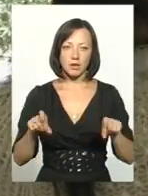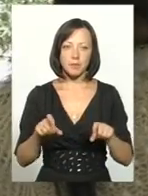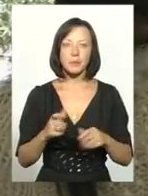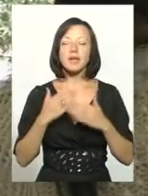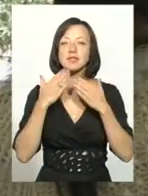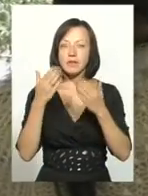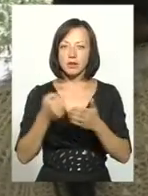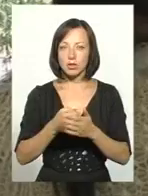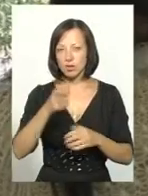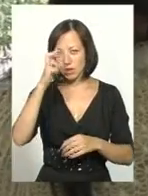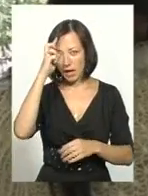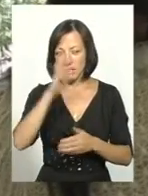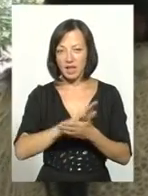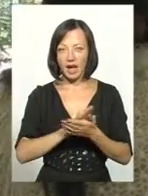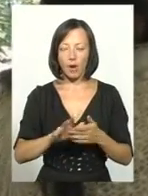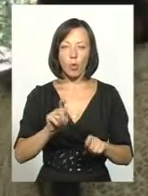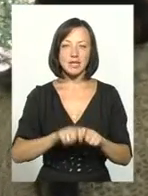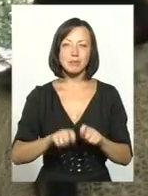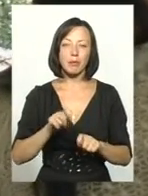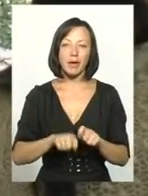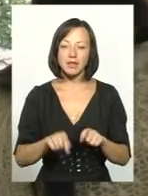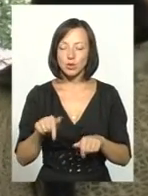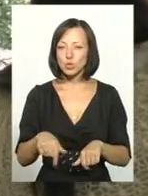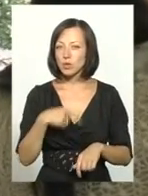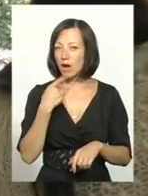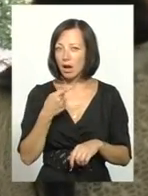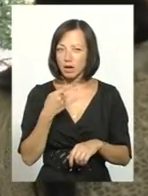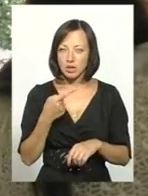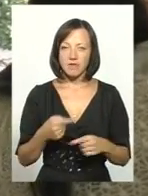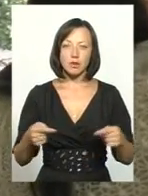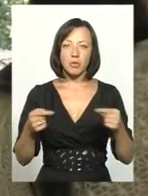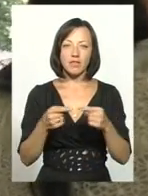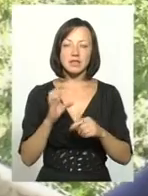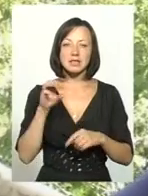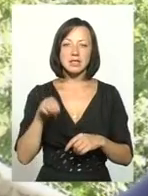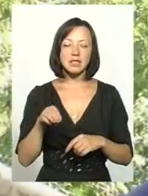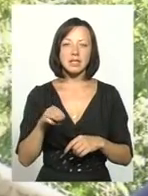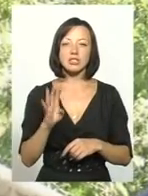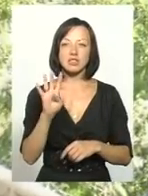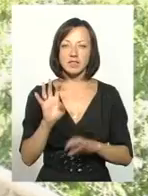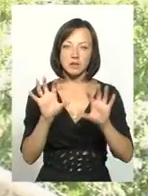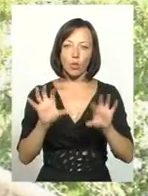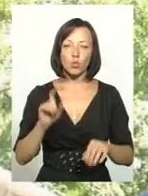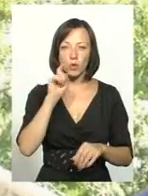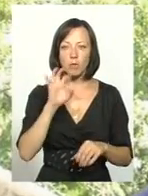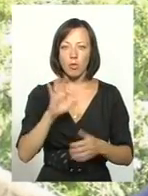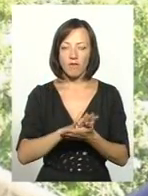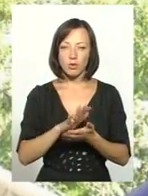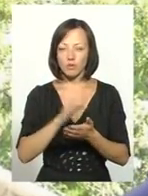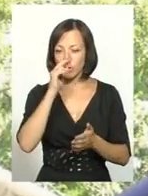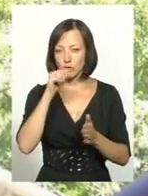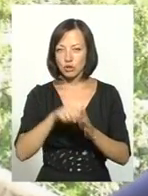звернення і до Держекоінспекції. Та тут стверджують, відповідно до статті 4 закону України про відходи,